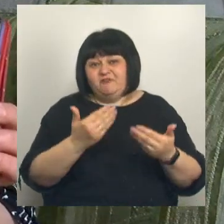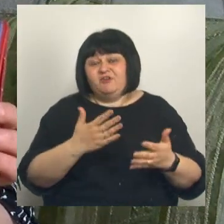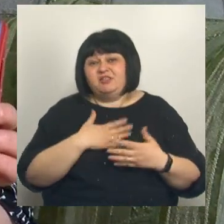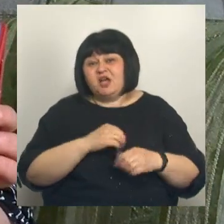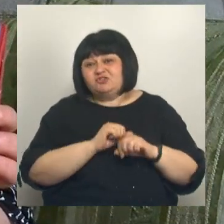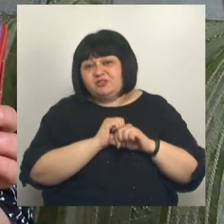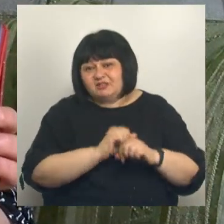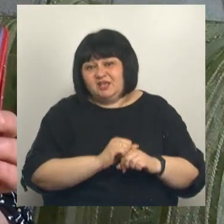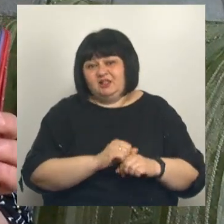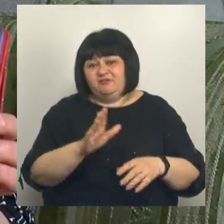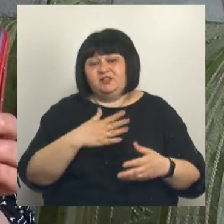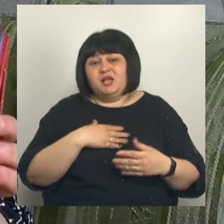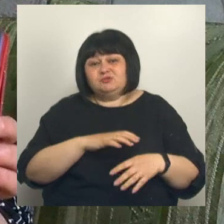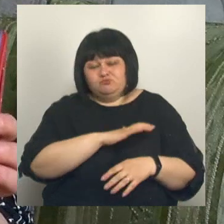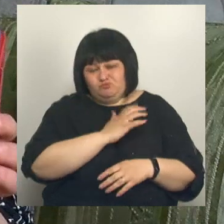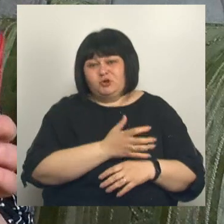Людмила,